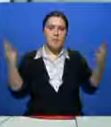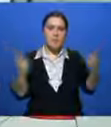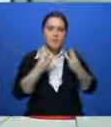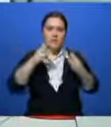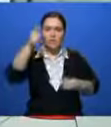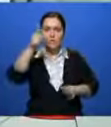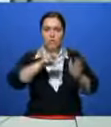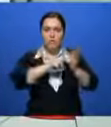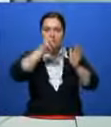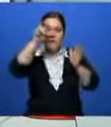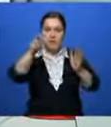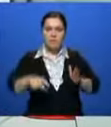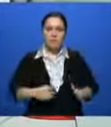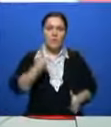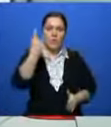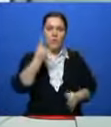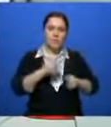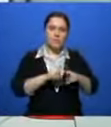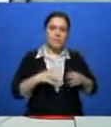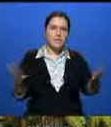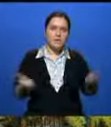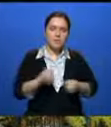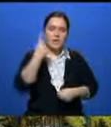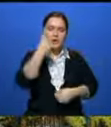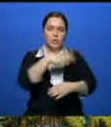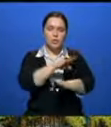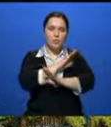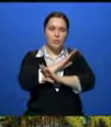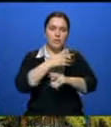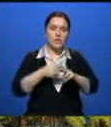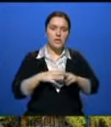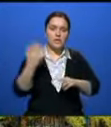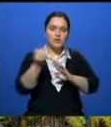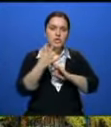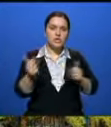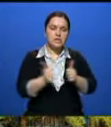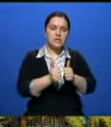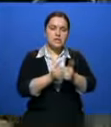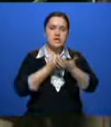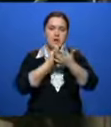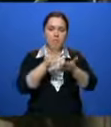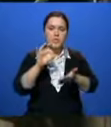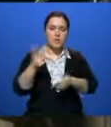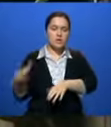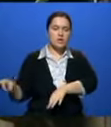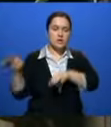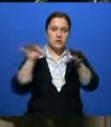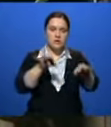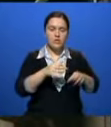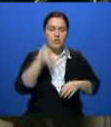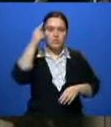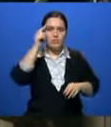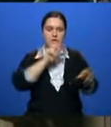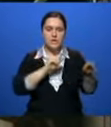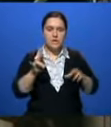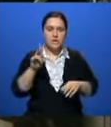выбрасывались из окон. Спасатели вынесли из огня одного погибшего. Его 14 соседей увезла скорая. Казалось бы, несчастный